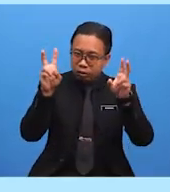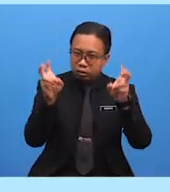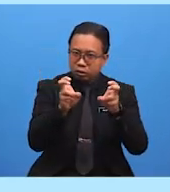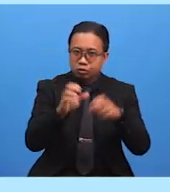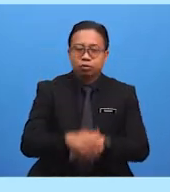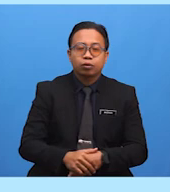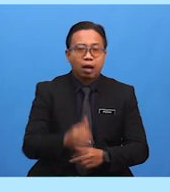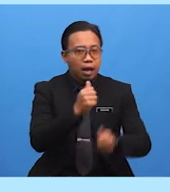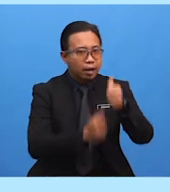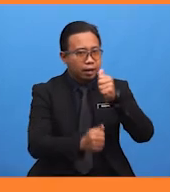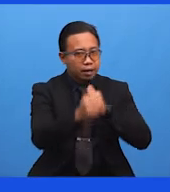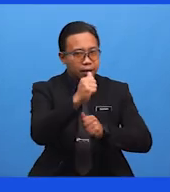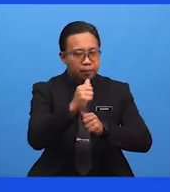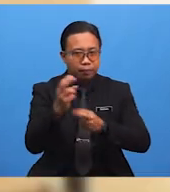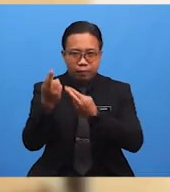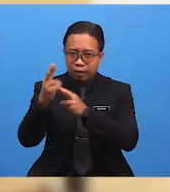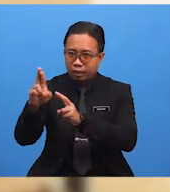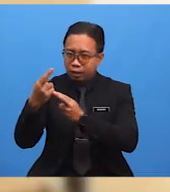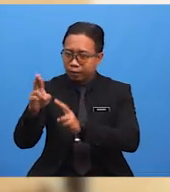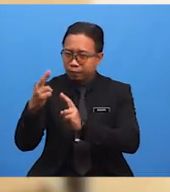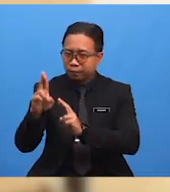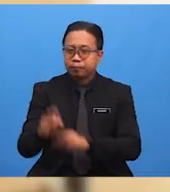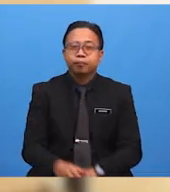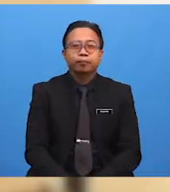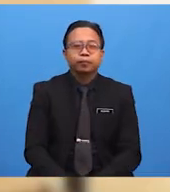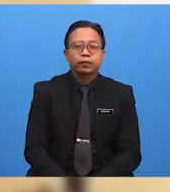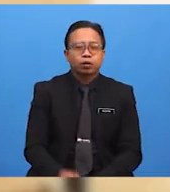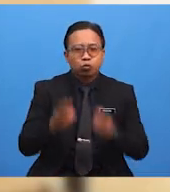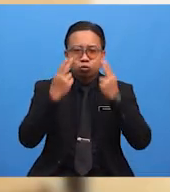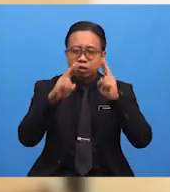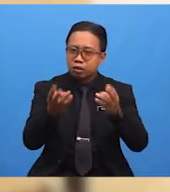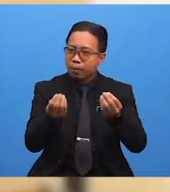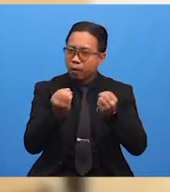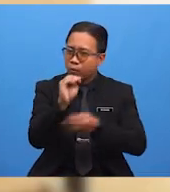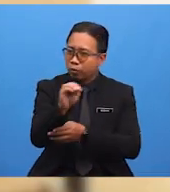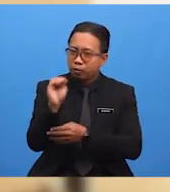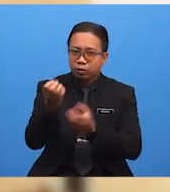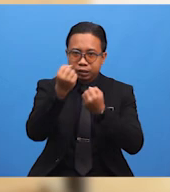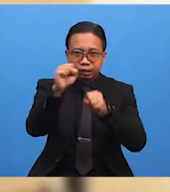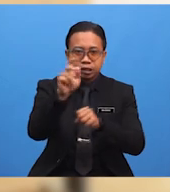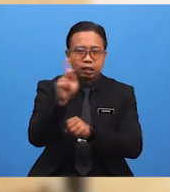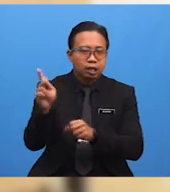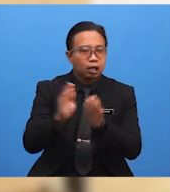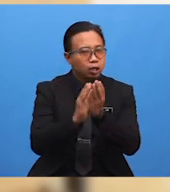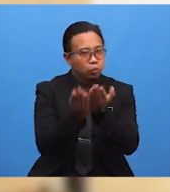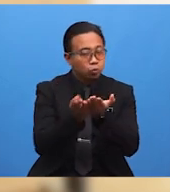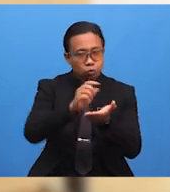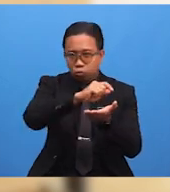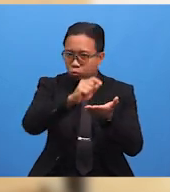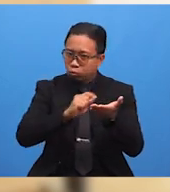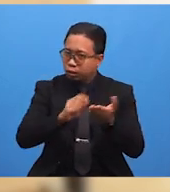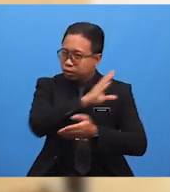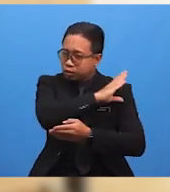Adap Rehlah Ustazah nak murid-murid sediakan dahulu buku tulis